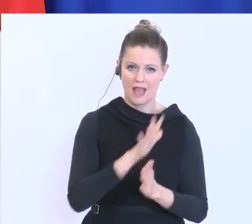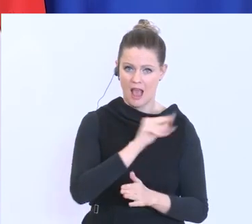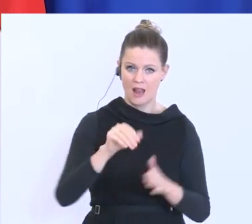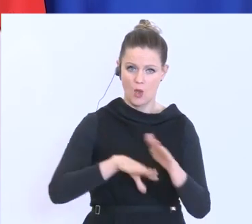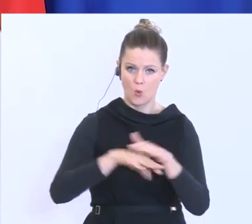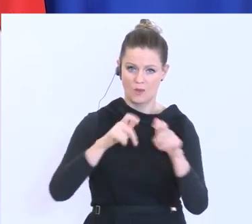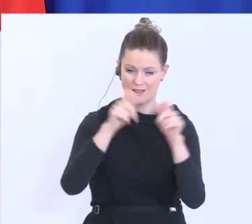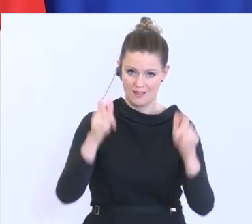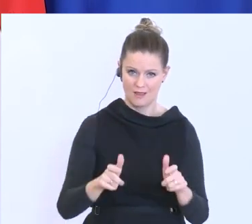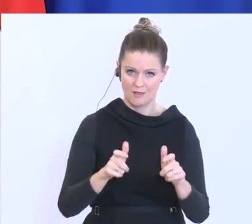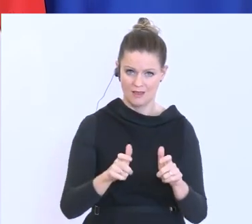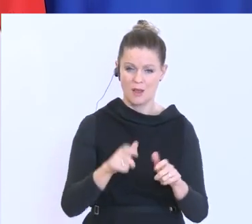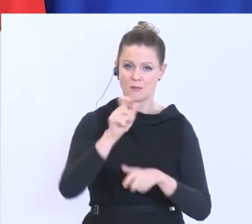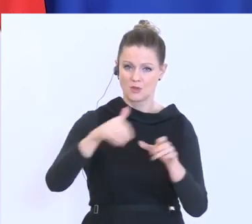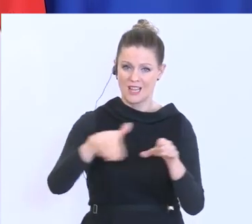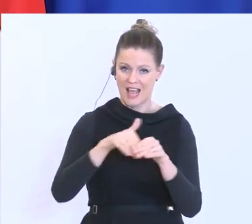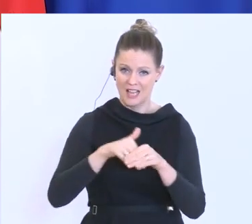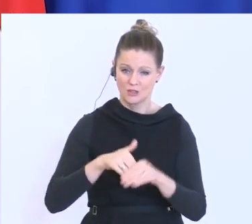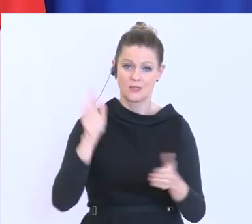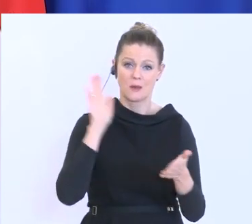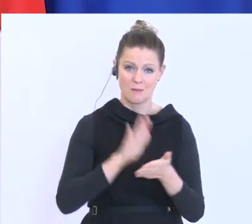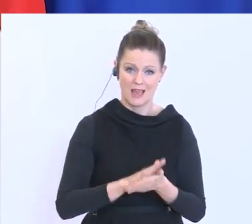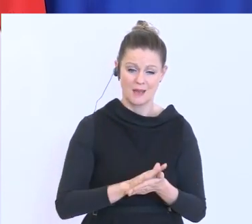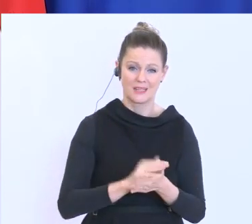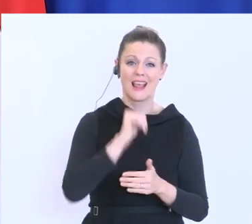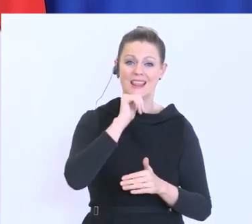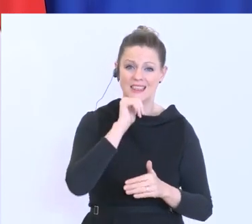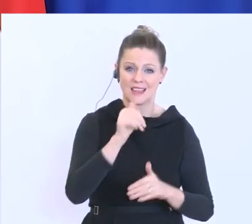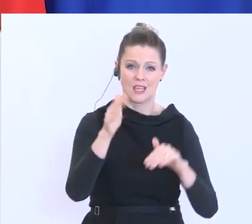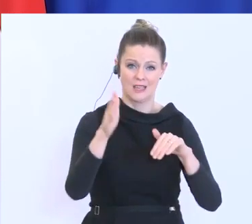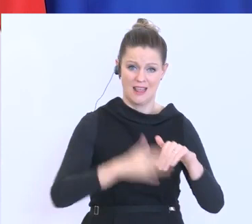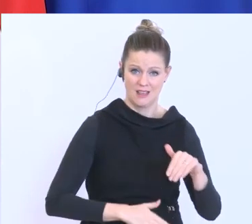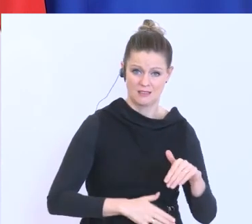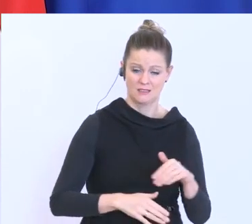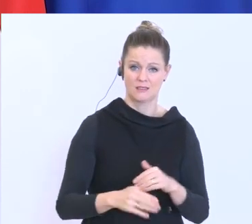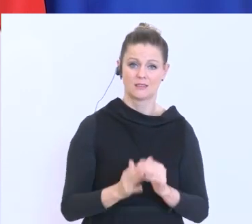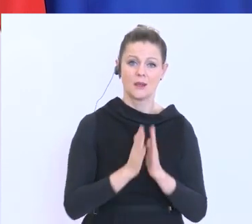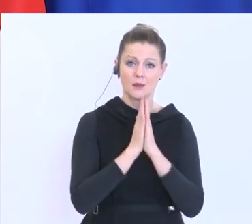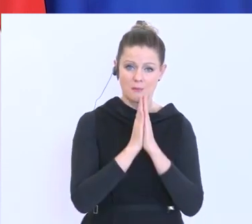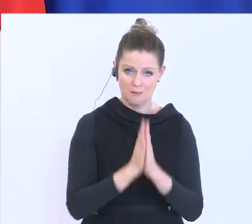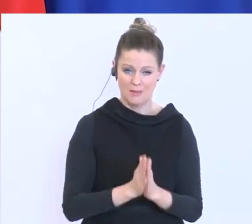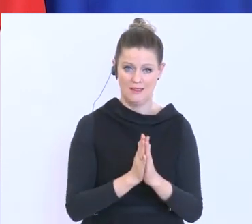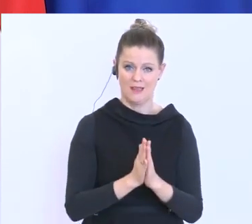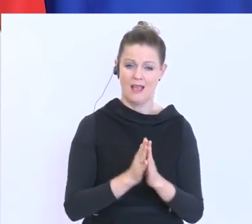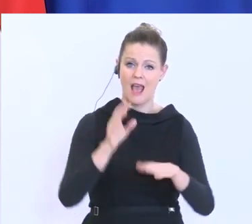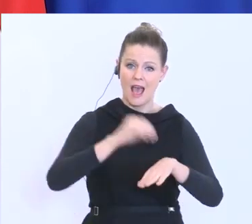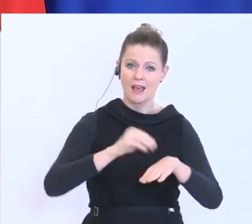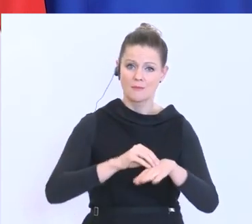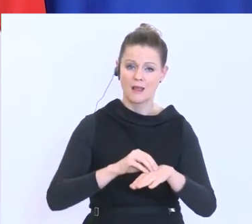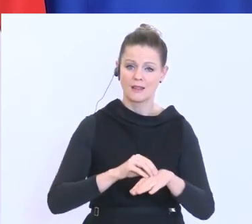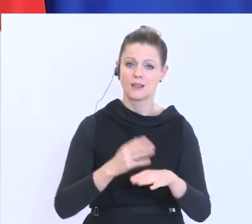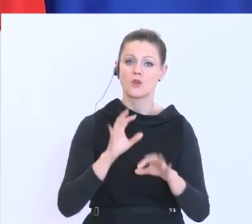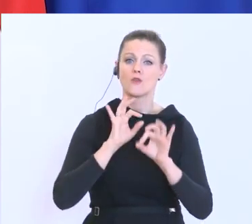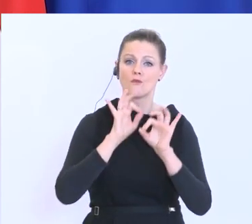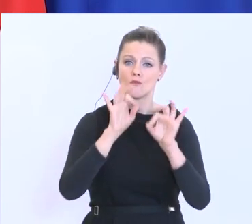Behalten Sie Ihre Arbeitnehmerinnen und Arbeitnehmer und kündigen diese nicht und melden Sie sie für die Corona-Kurzarbeit an,